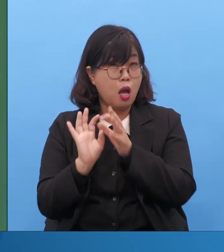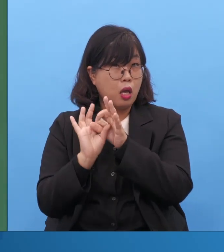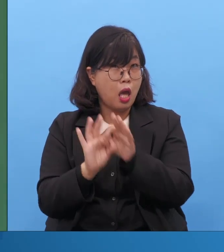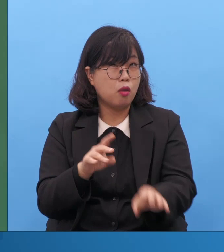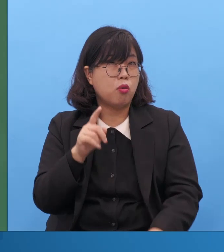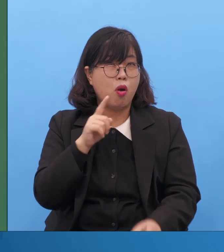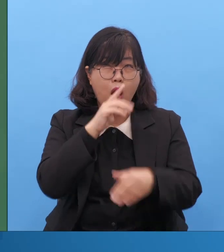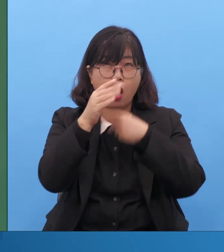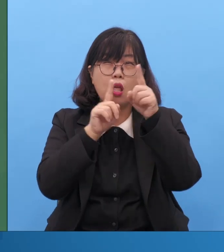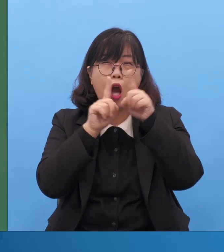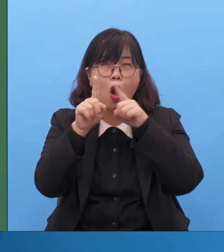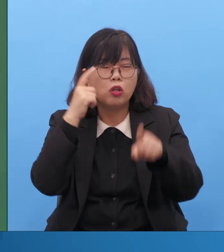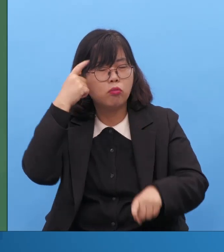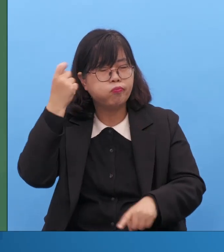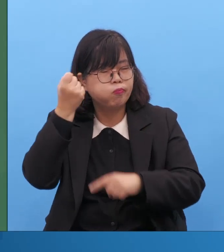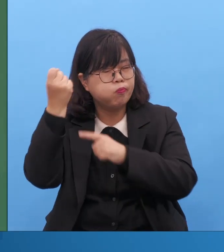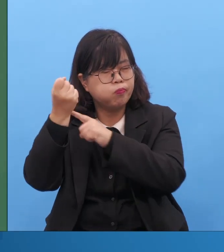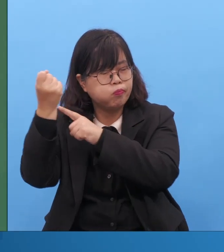이십사가 필요해요.